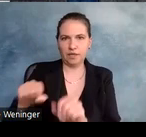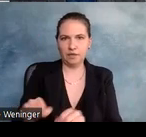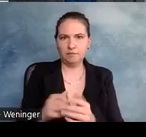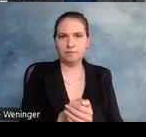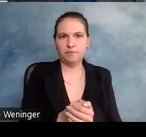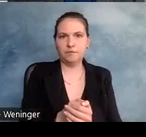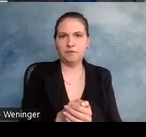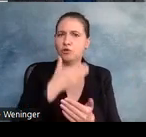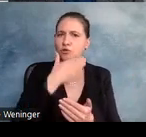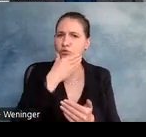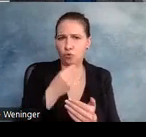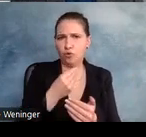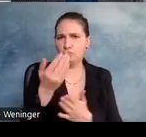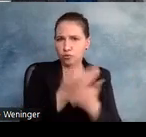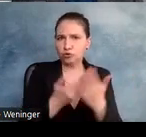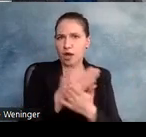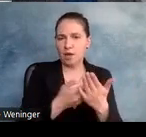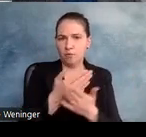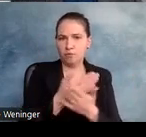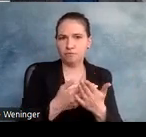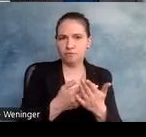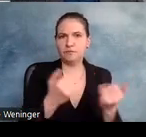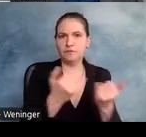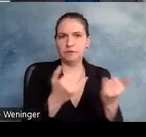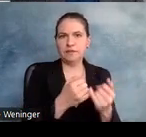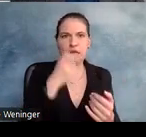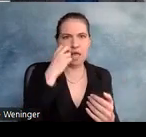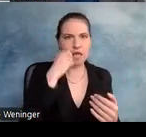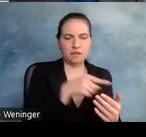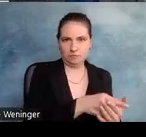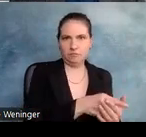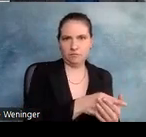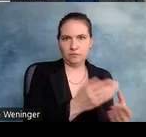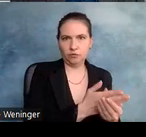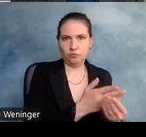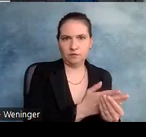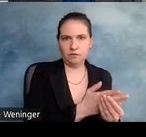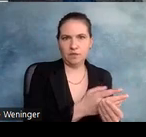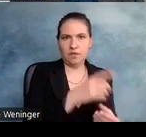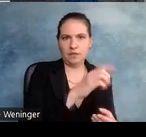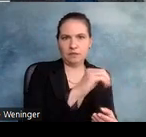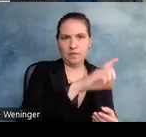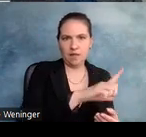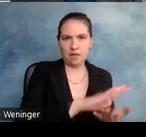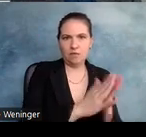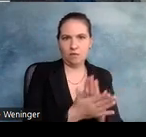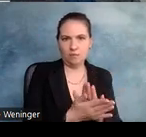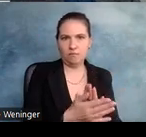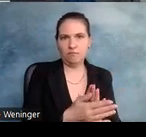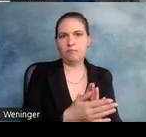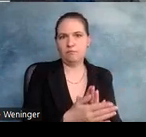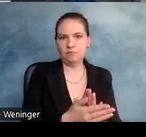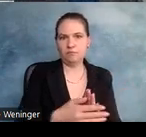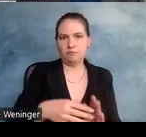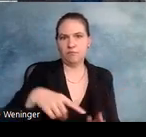XL-Dokumente, also das ist eine Transformation von XML nach PDF-UA und da gibt es